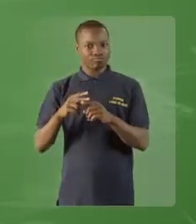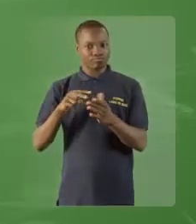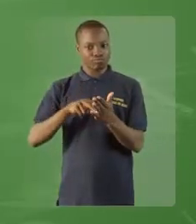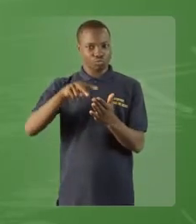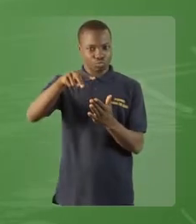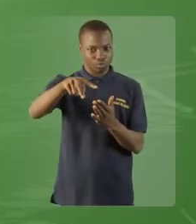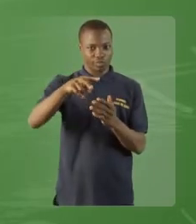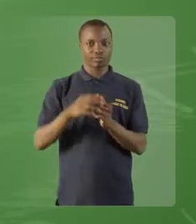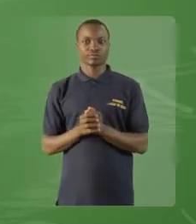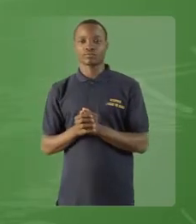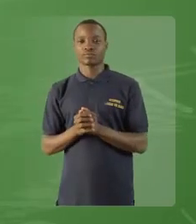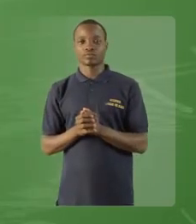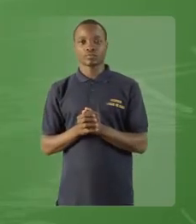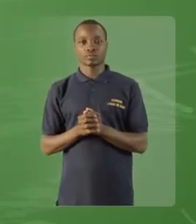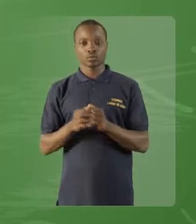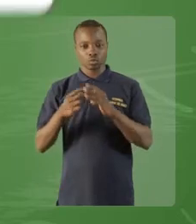composé de l'indicatif.